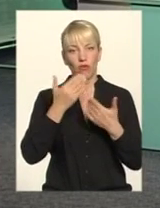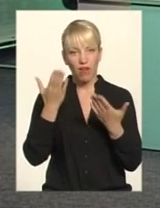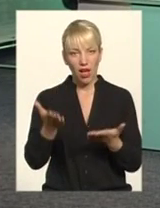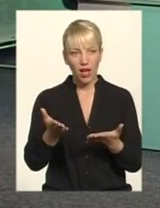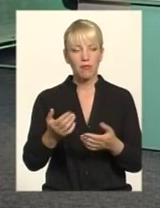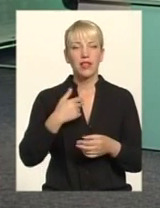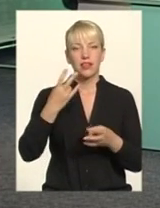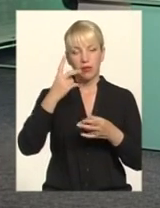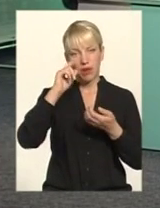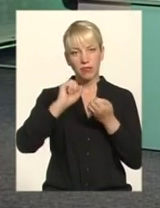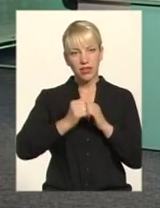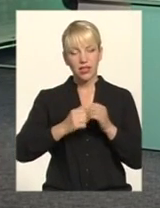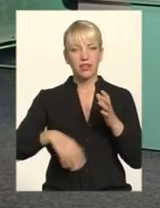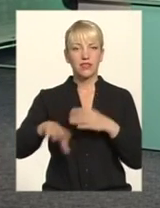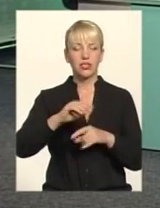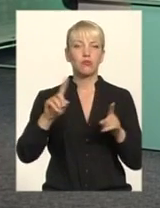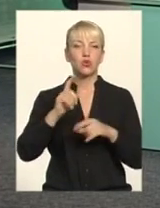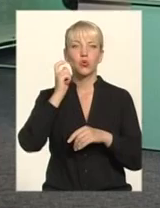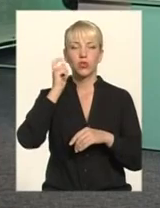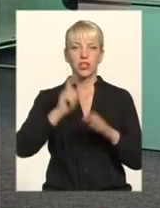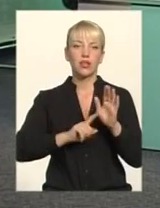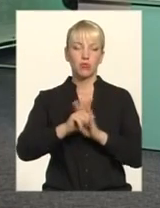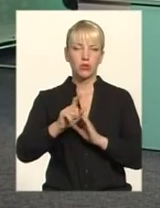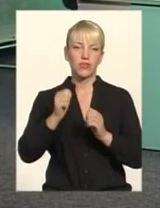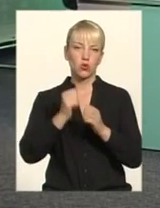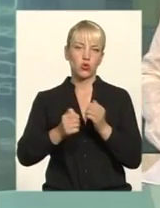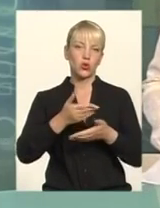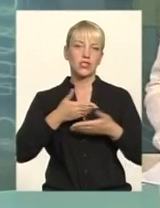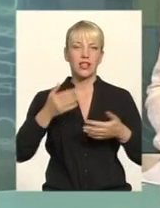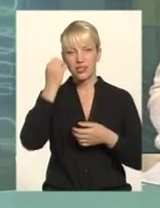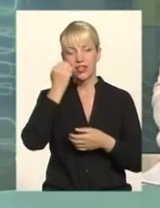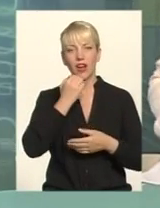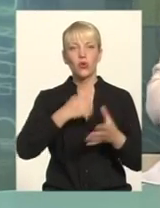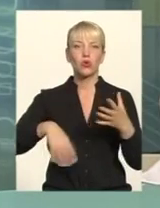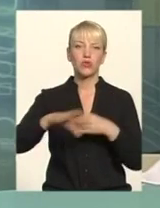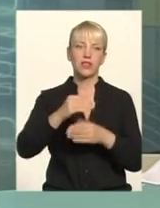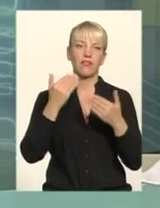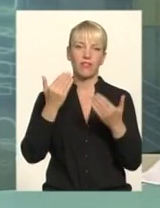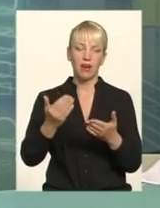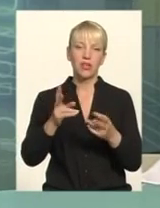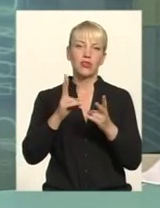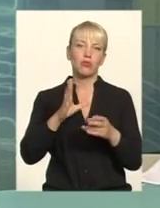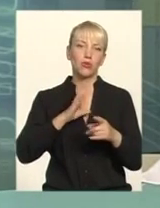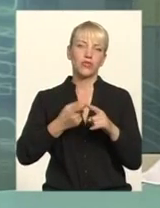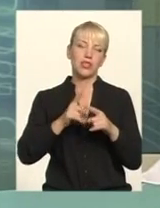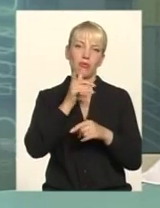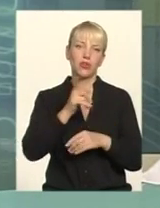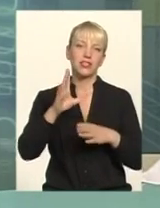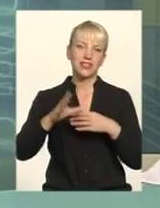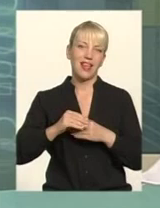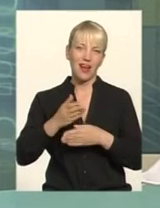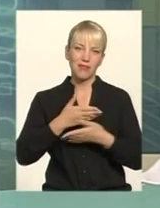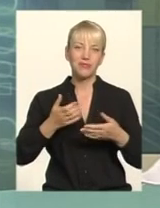думаю, що пам'ятати треба всім Що Україна починається Кожного із нас Дякую усім вам, хто був у цій порі із нами